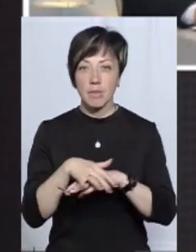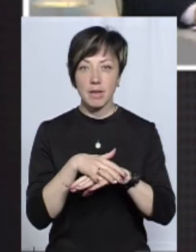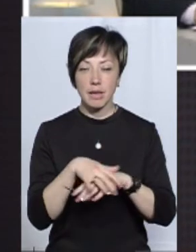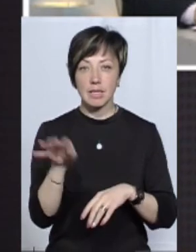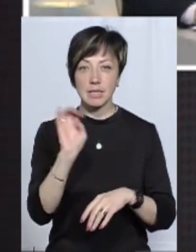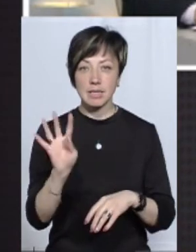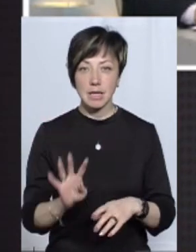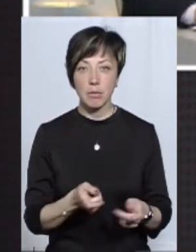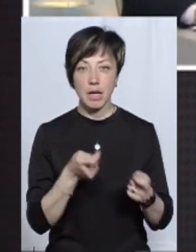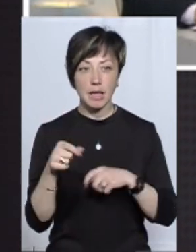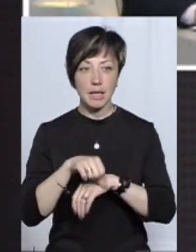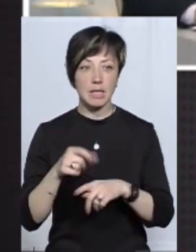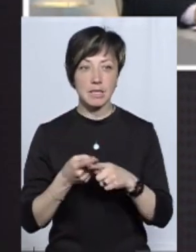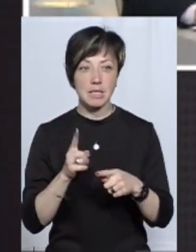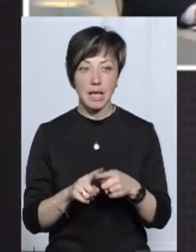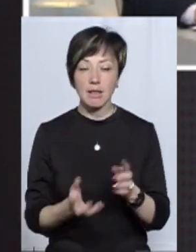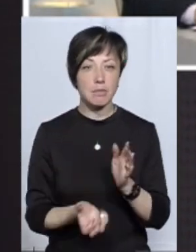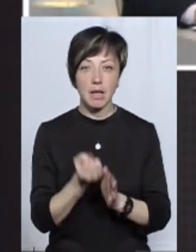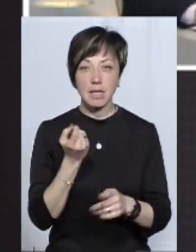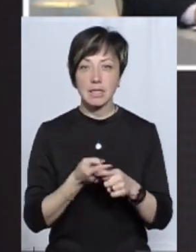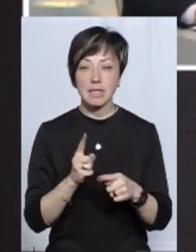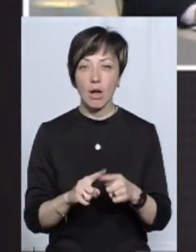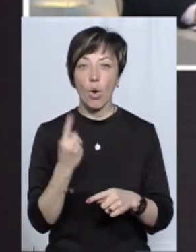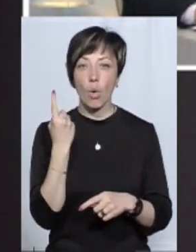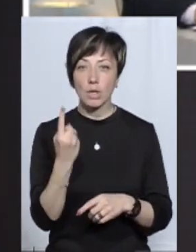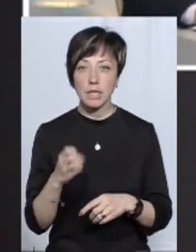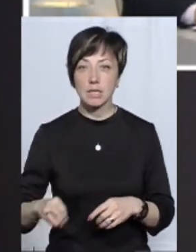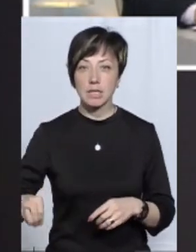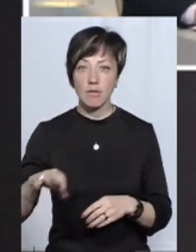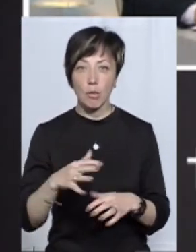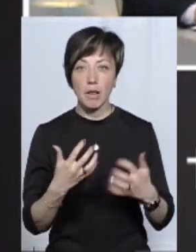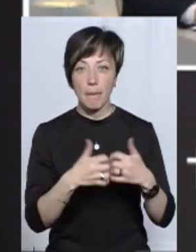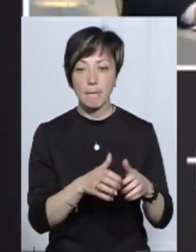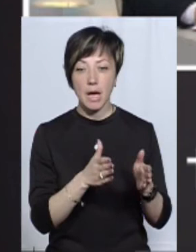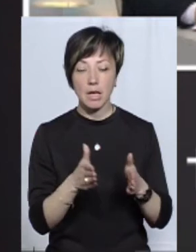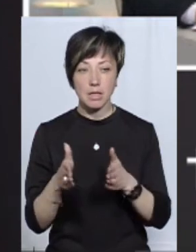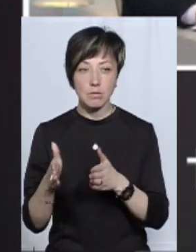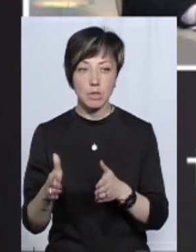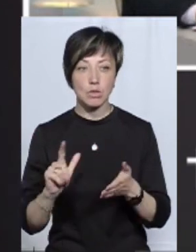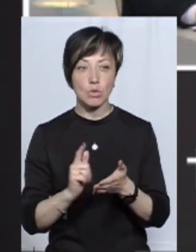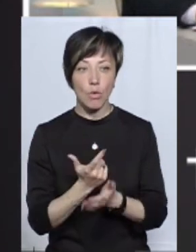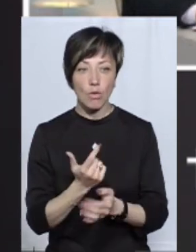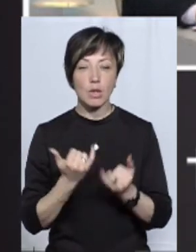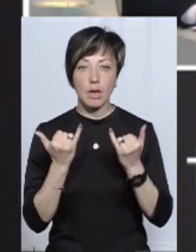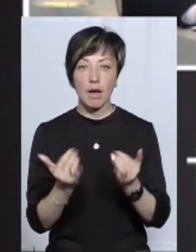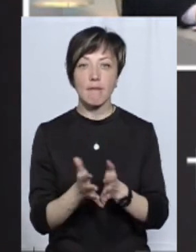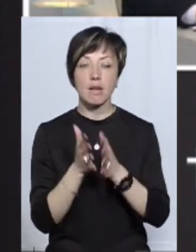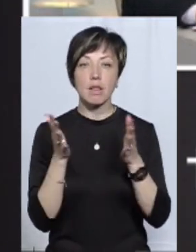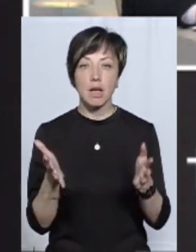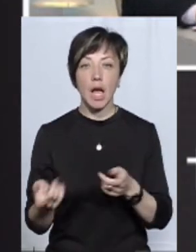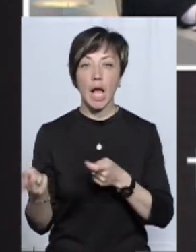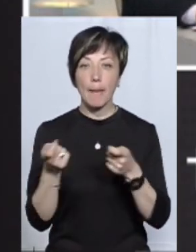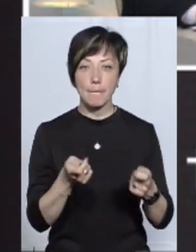сірого імпорту. Тобто, це не є панацея, це є лише один з європейських механізмів знову ж таки для великих